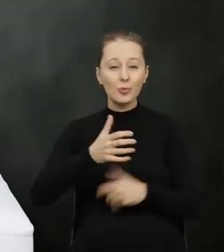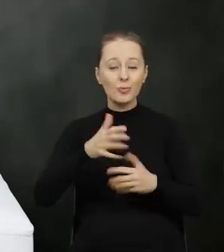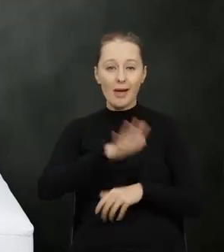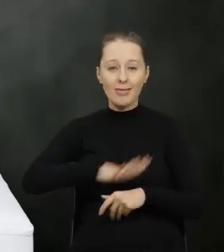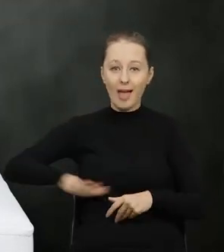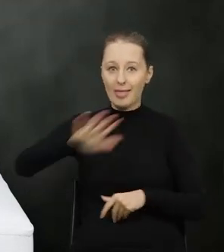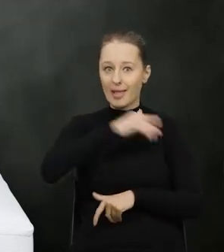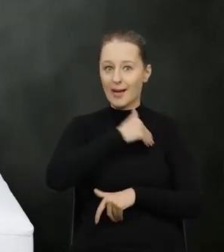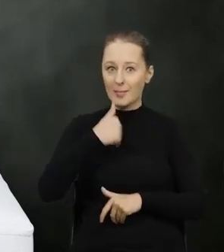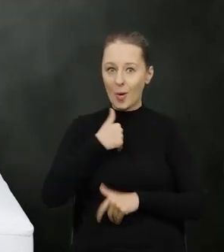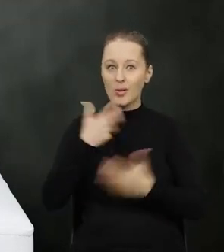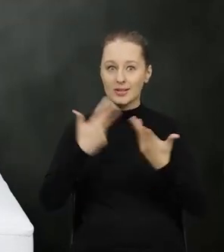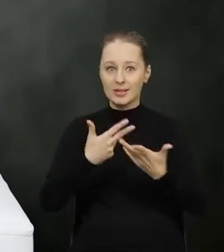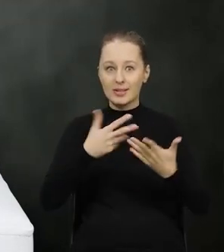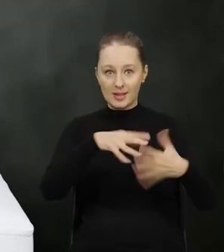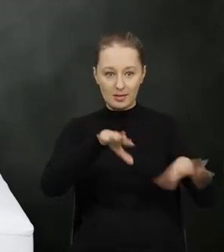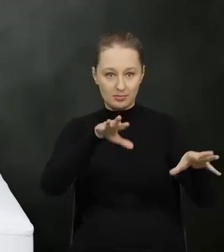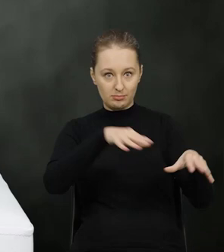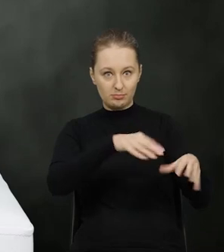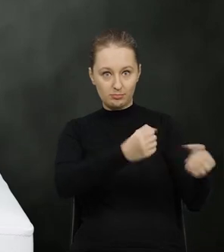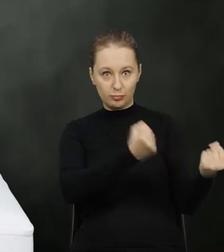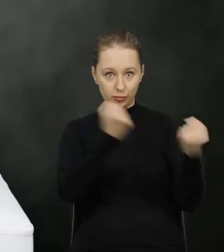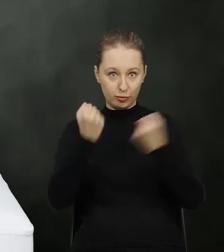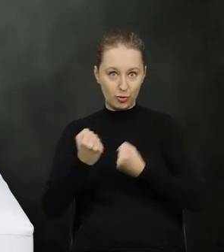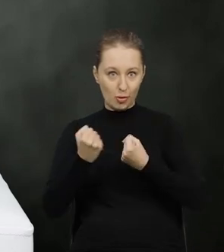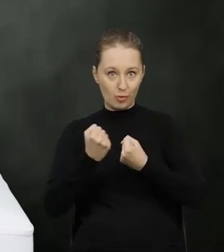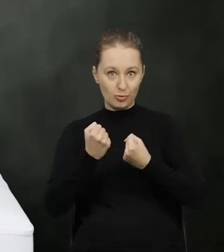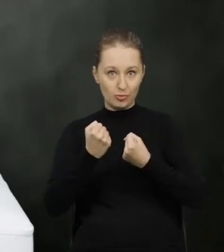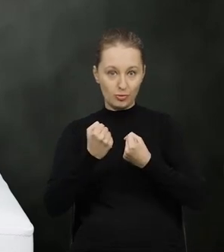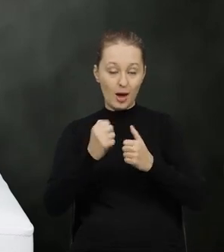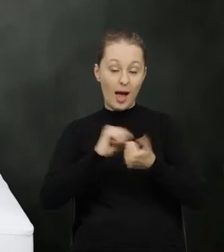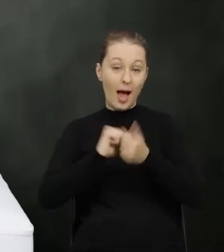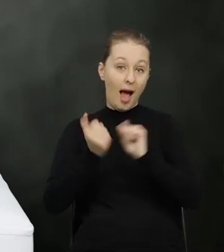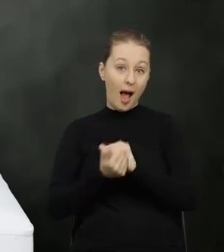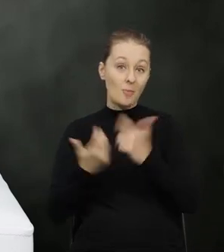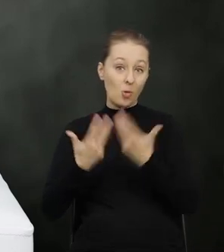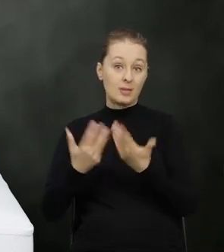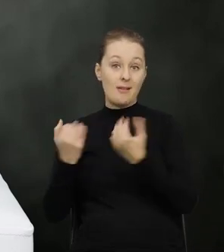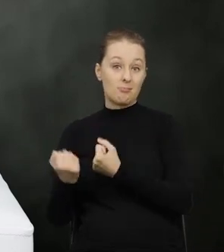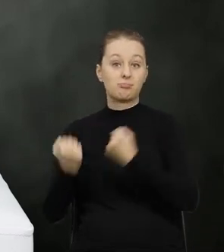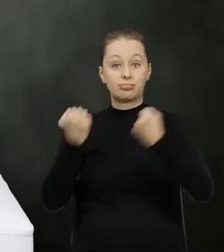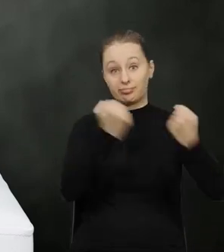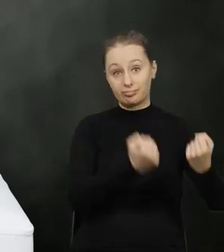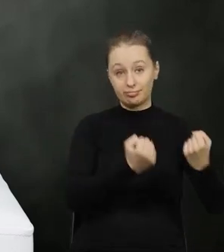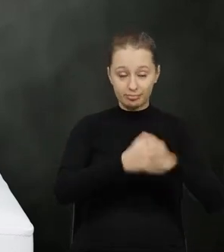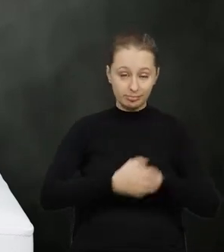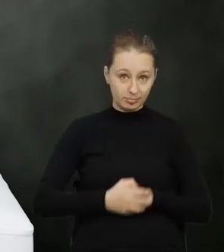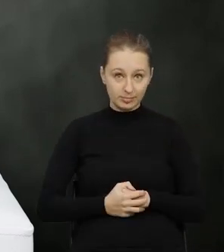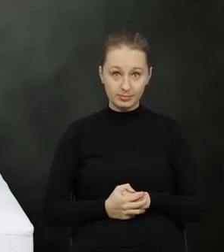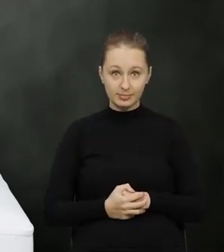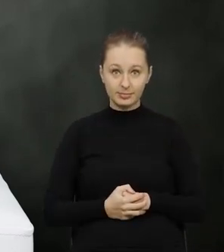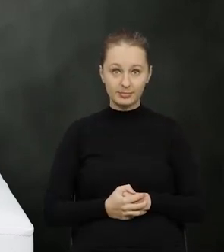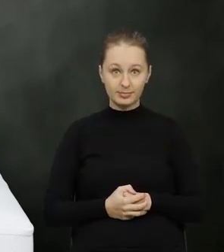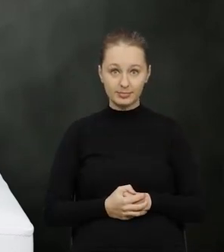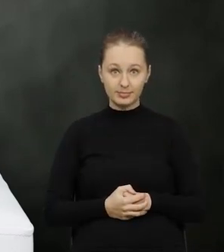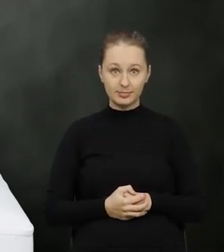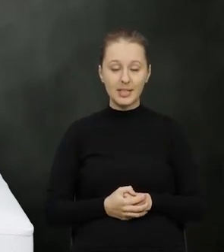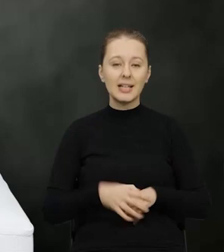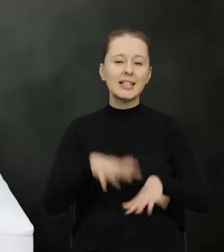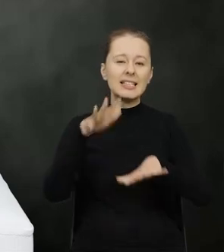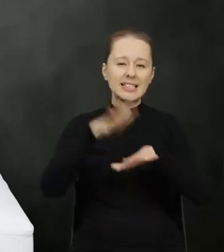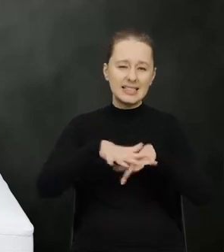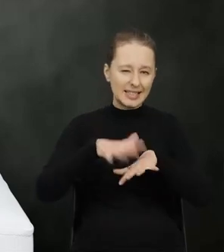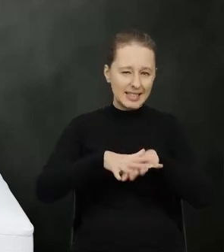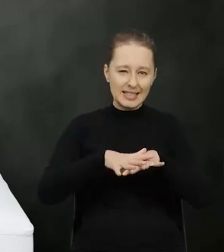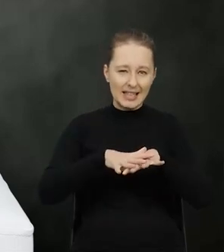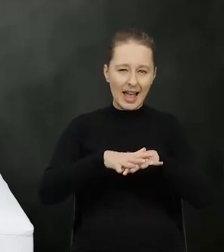podmiot który chce na teren Polski przywieźć odpady czy też takie odpady chce z naszego terytorium wywieźć oczywiście